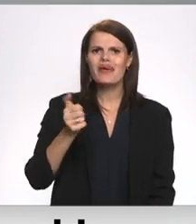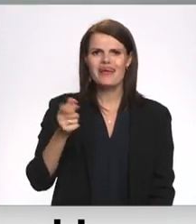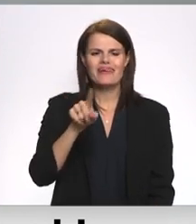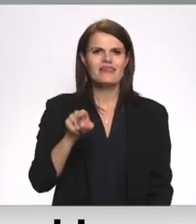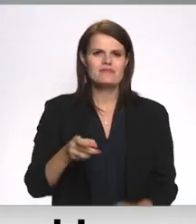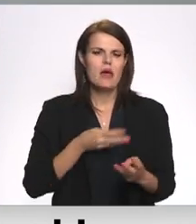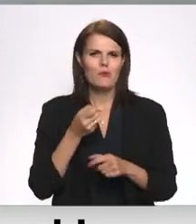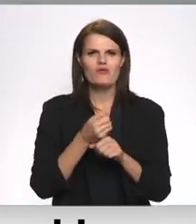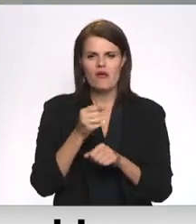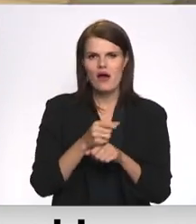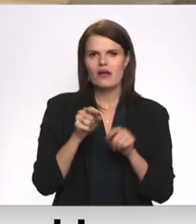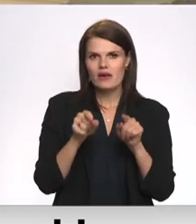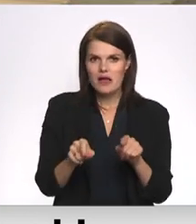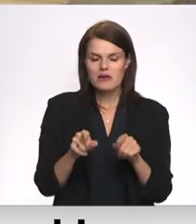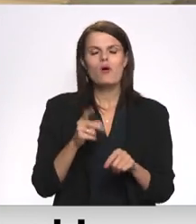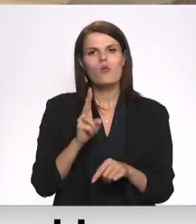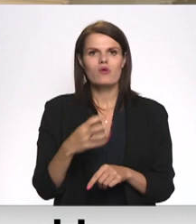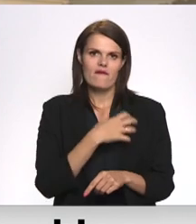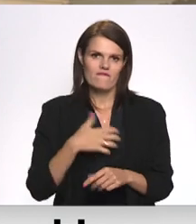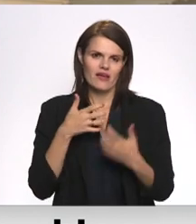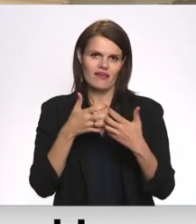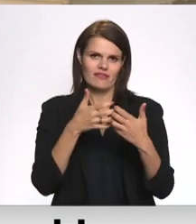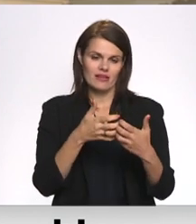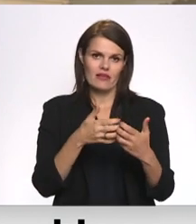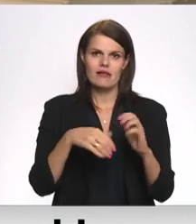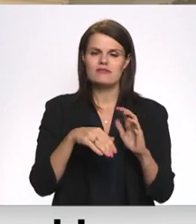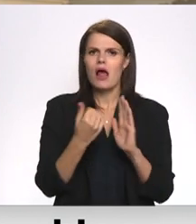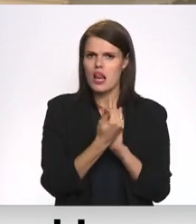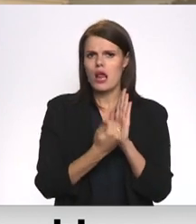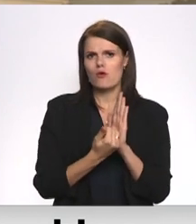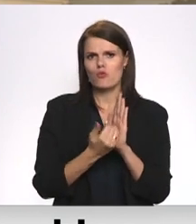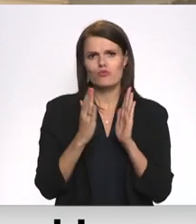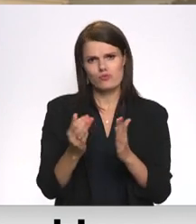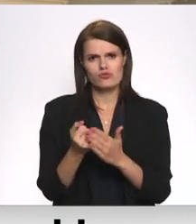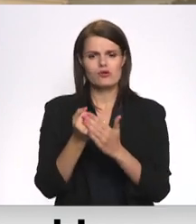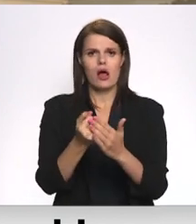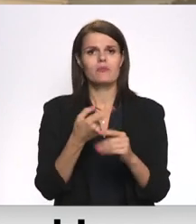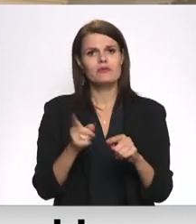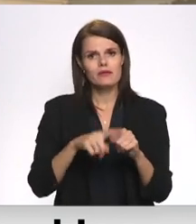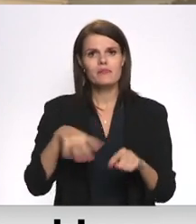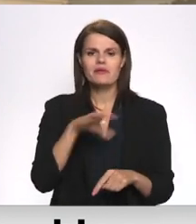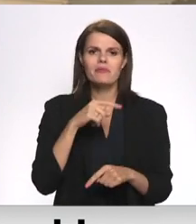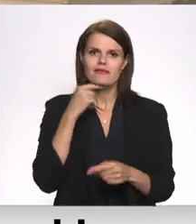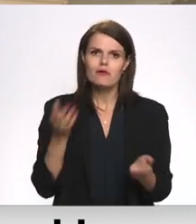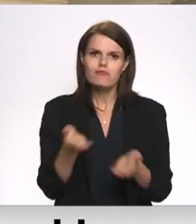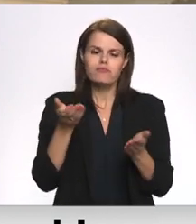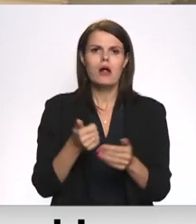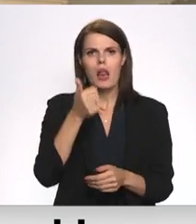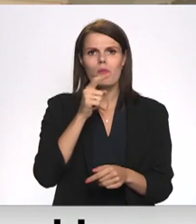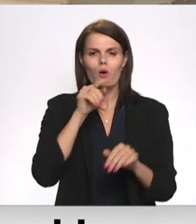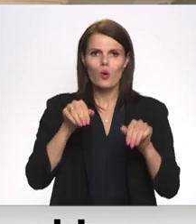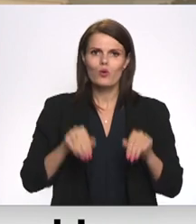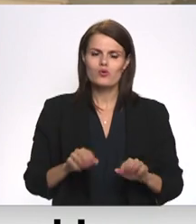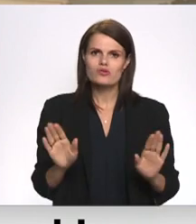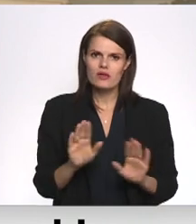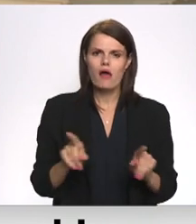jācīnās. Līkums ir upurpusē, un tāpēc mēs ar šo kampaņu gribam iedrošināt to, ka labāk neklusēt, nepalikt